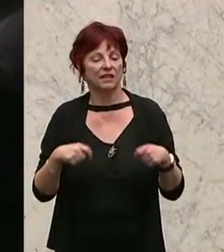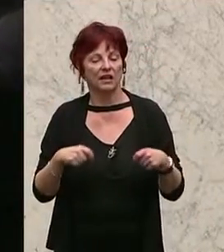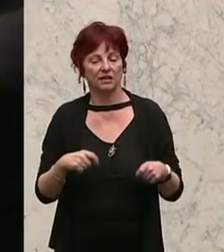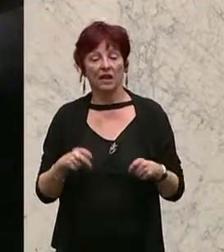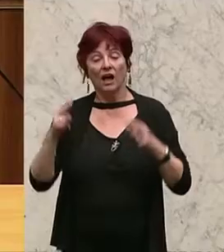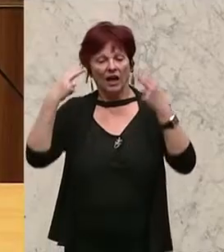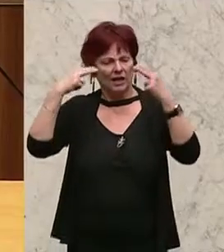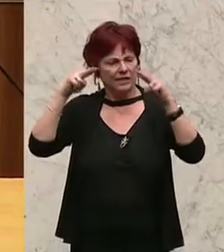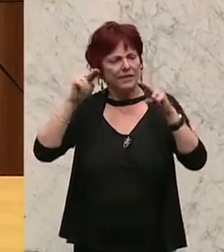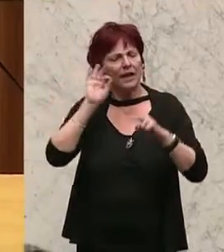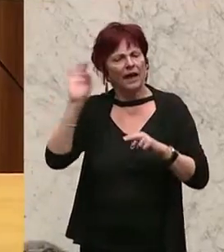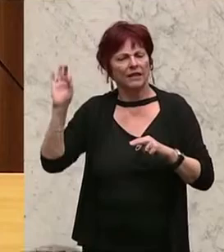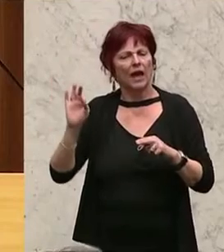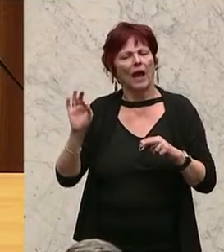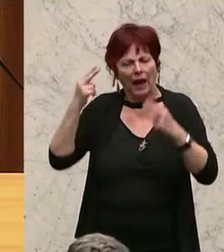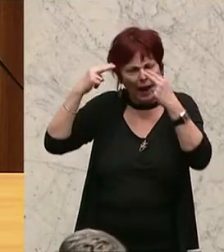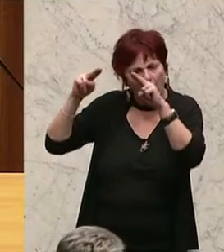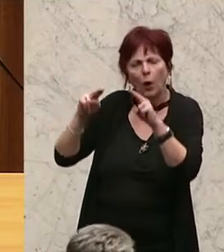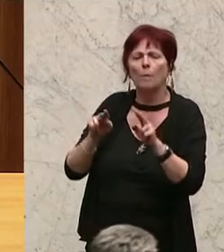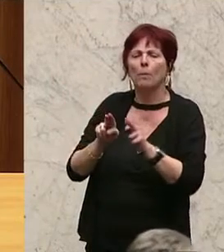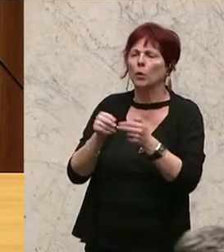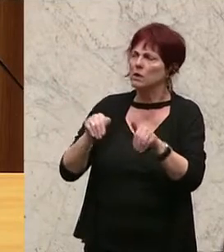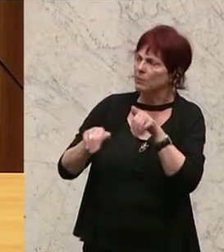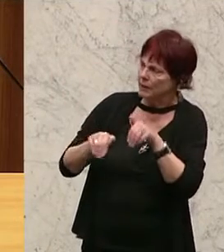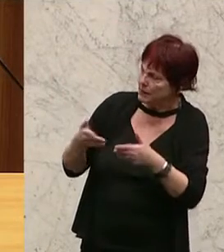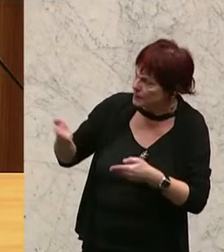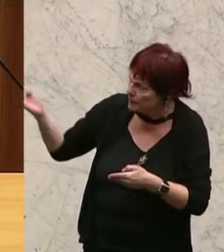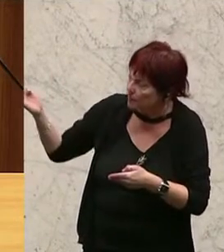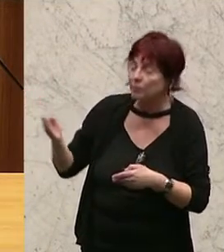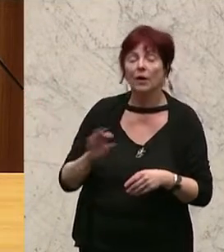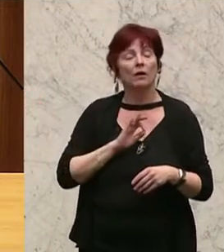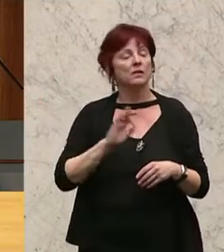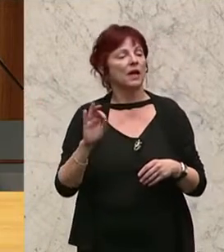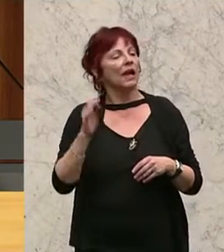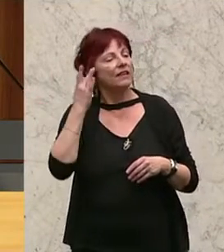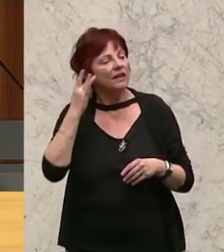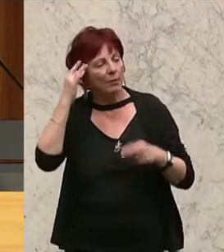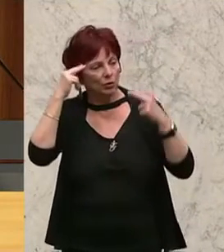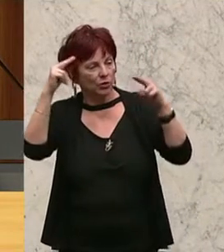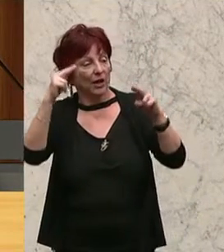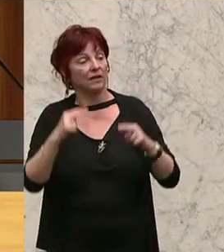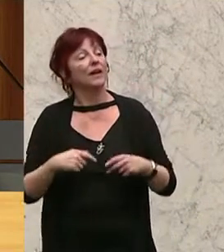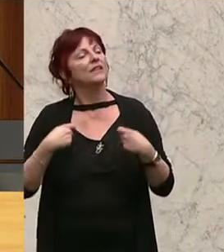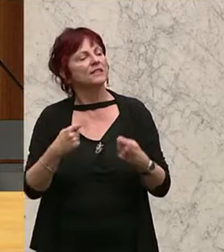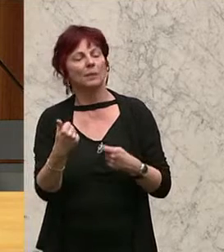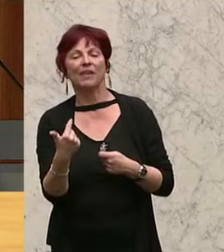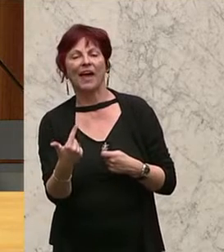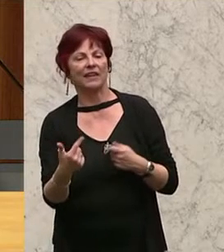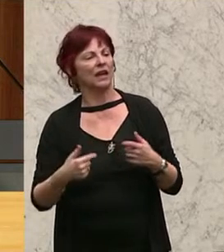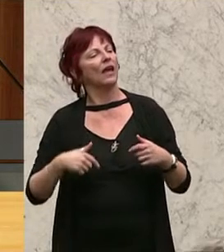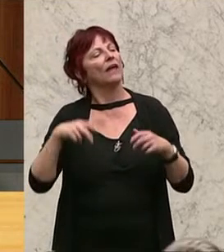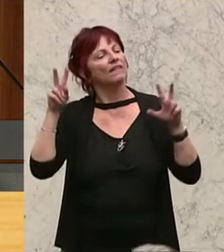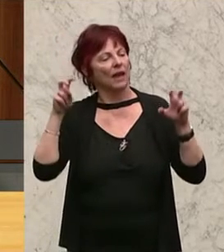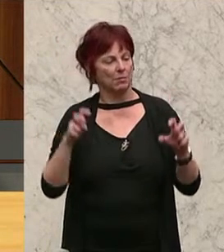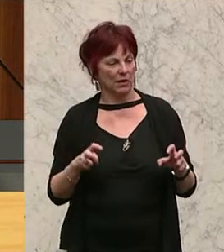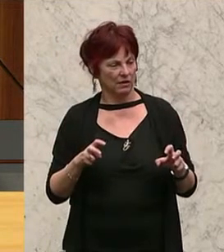Bundesminister, sehr geehrte Damen und Herren, wir haben hier mehrere Themen zu behandeln. Ich werde es trennen. Der erste Antrag